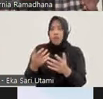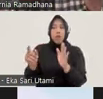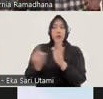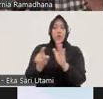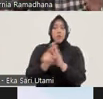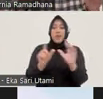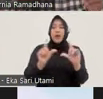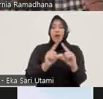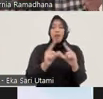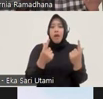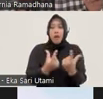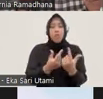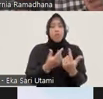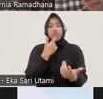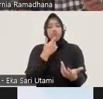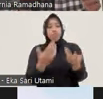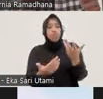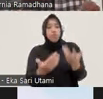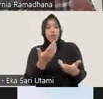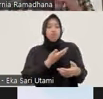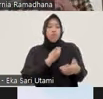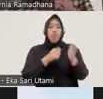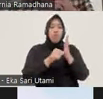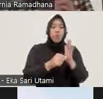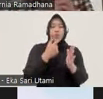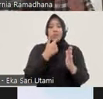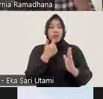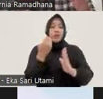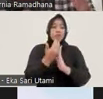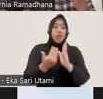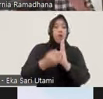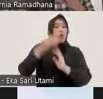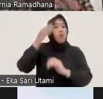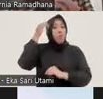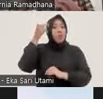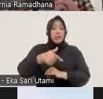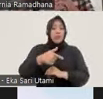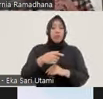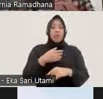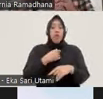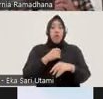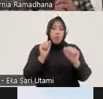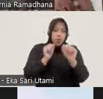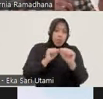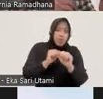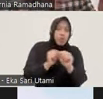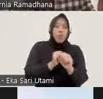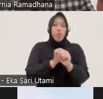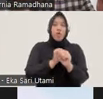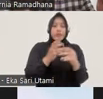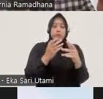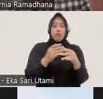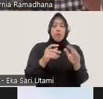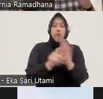yang barangkali membantu kebijakan politiknya. Selama ini, dia kebut habisan-habisan. Kepolisian,